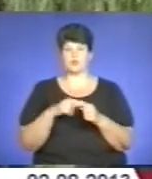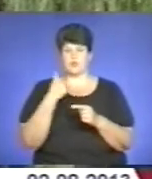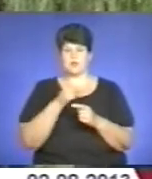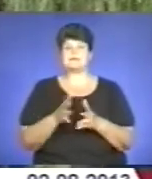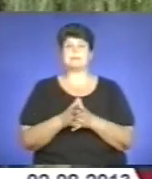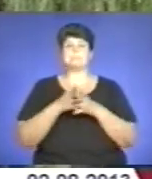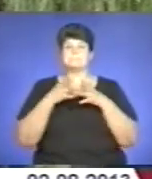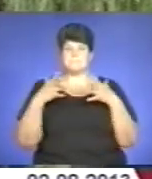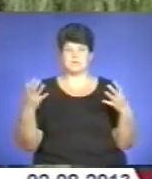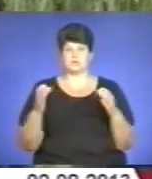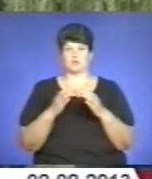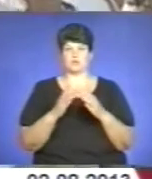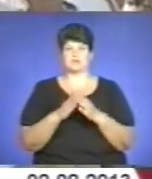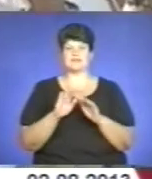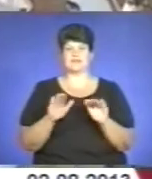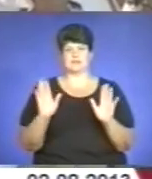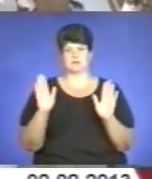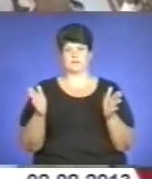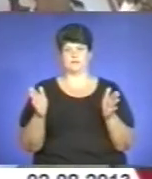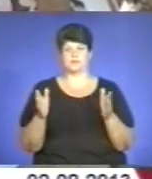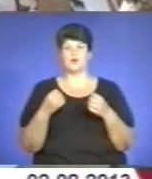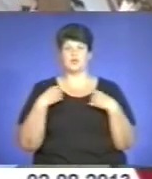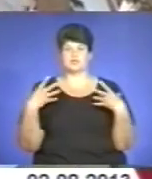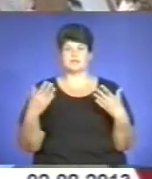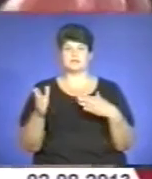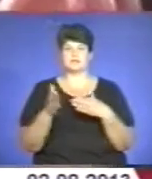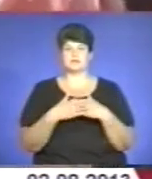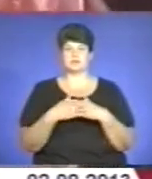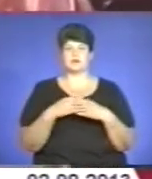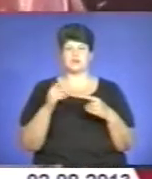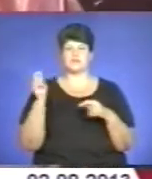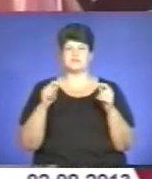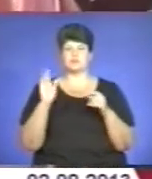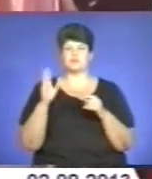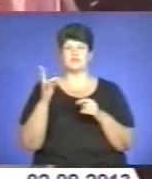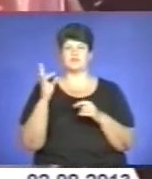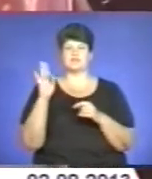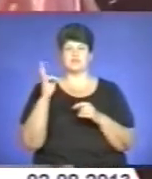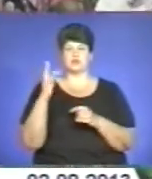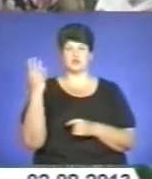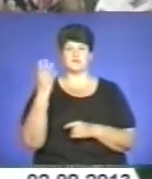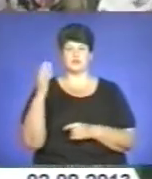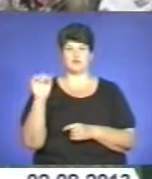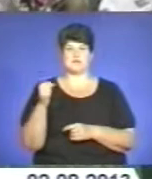колективів дитячих, які будуть. Ручисто закриття фестивалю відбудеться у неділю 4 серпня.